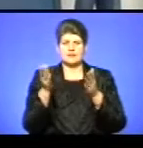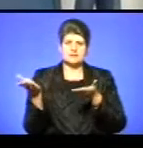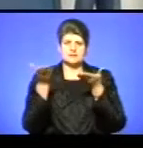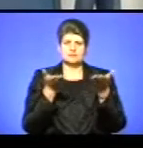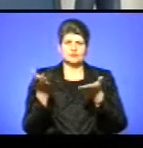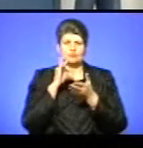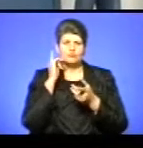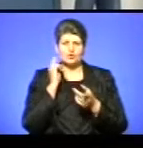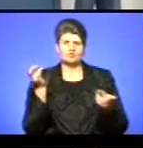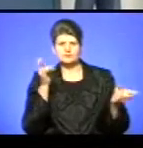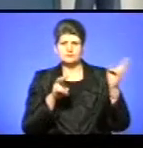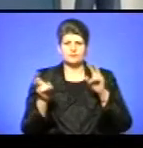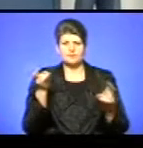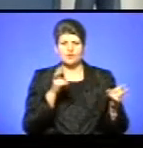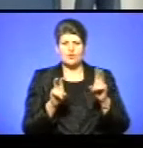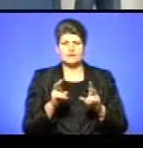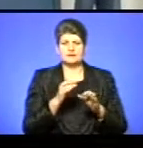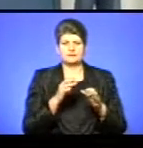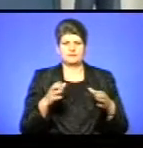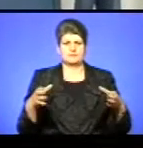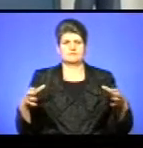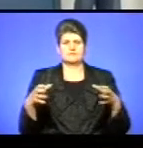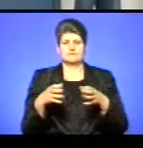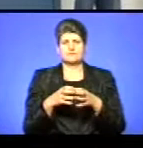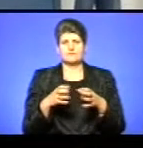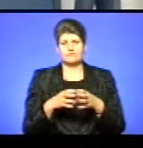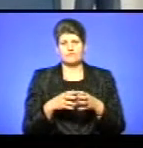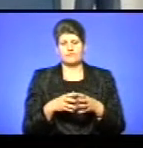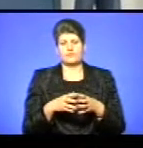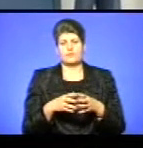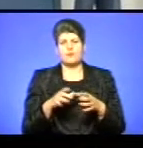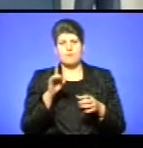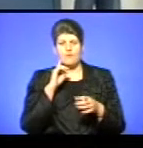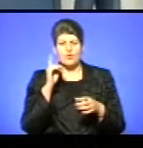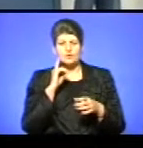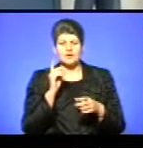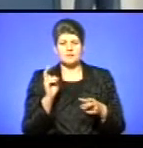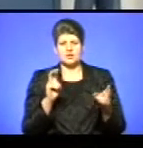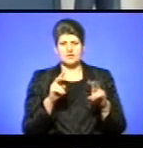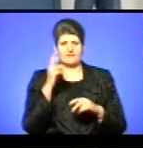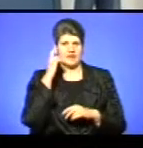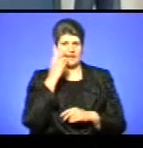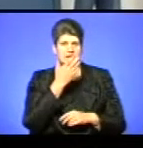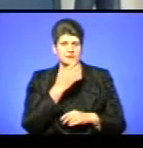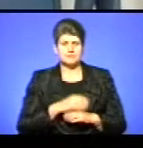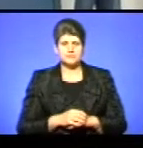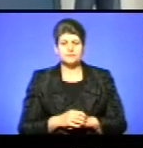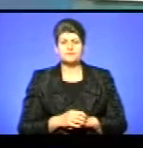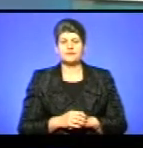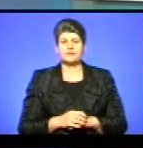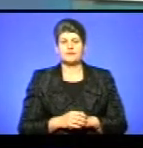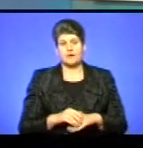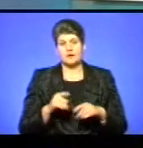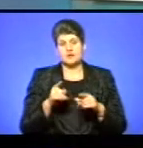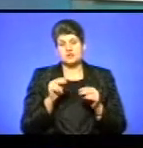на таку консолідовану позицію з молоді, яка вийшла на той час у Києві. І